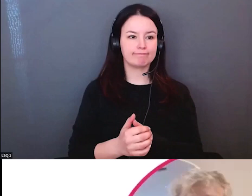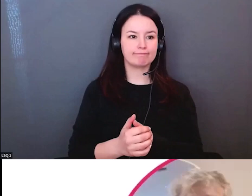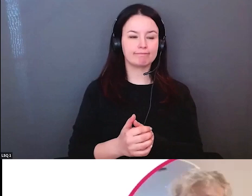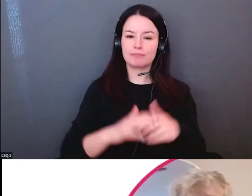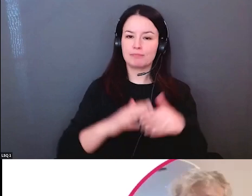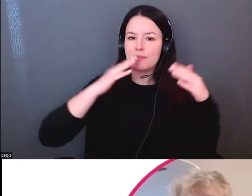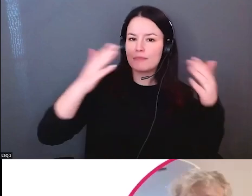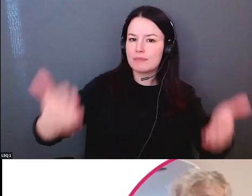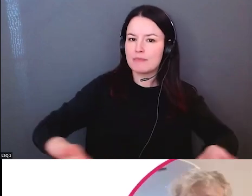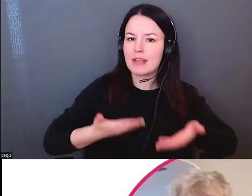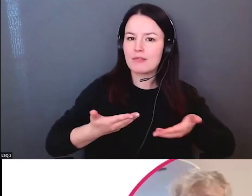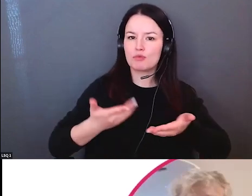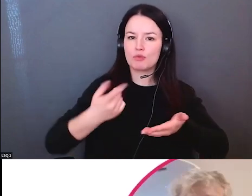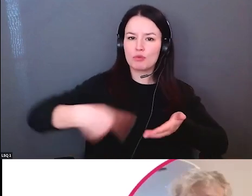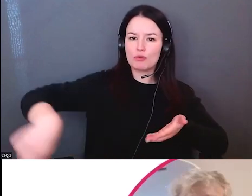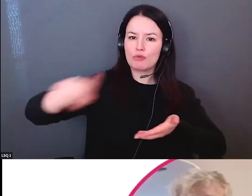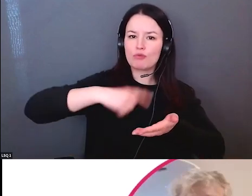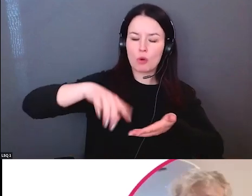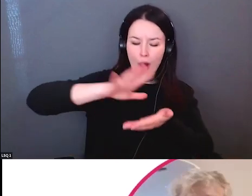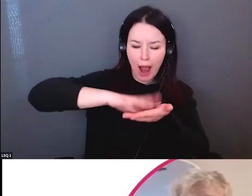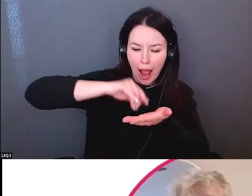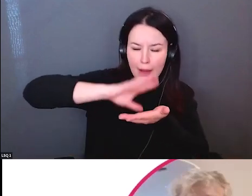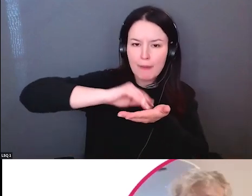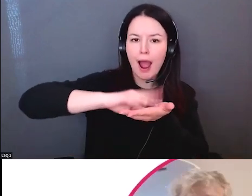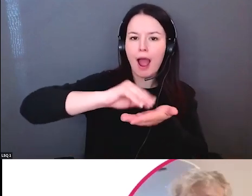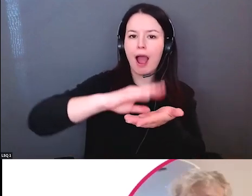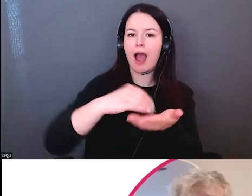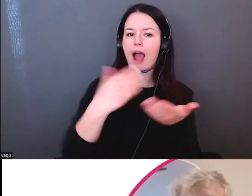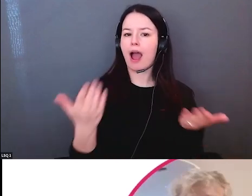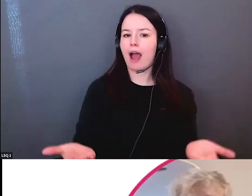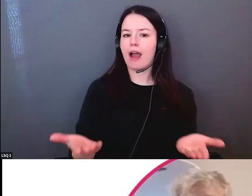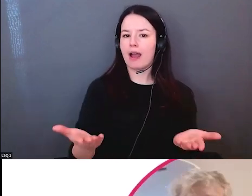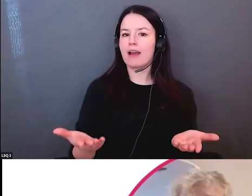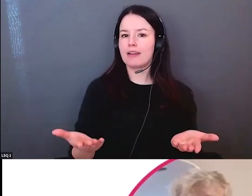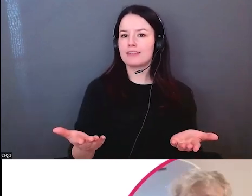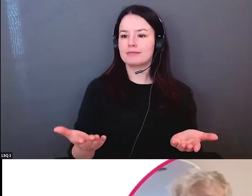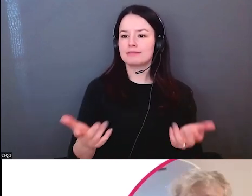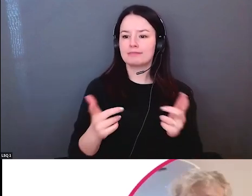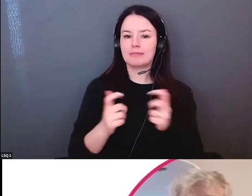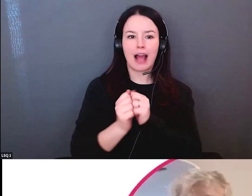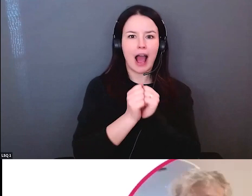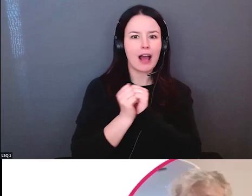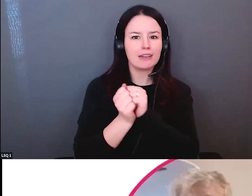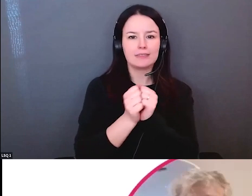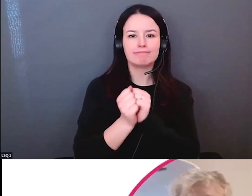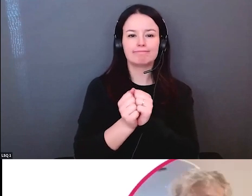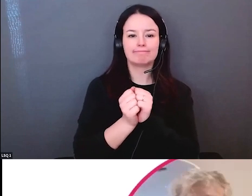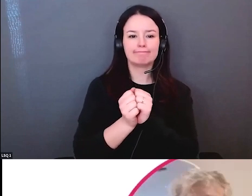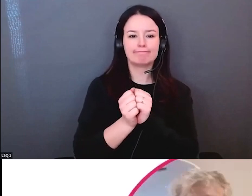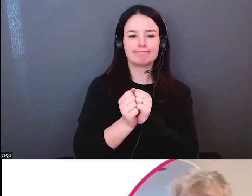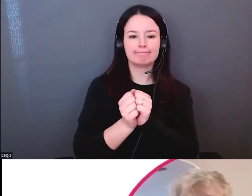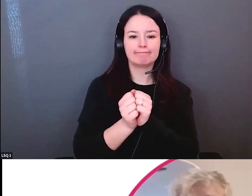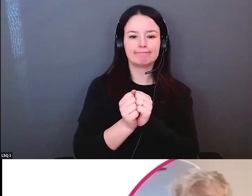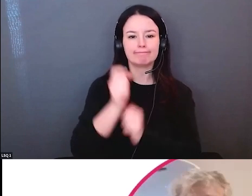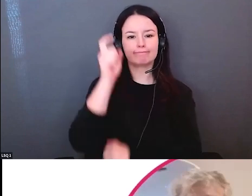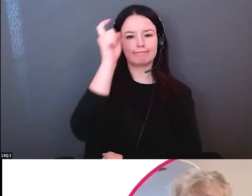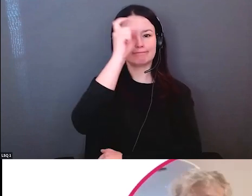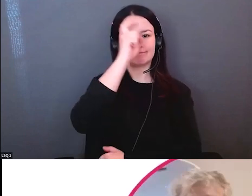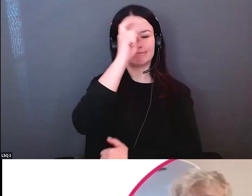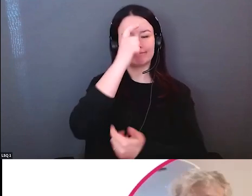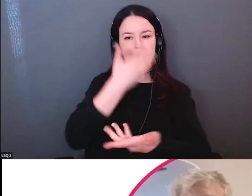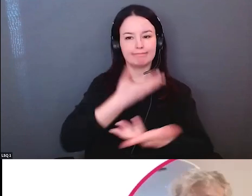les communautés des Premières Nations. Nous avons aussi la Dr Stephanie Nixon qui